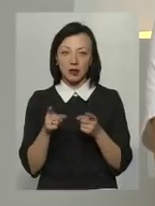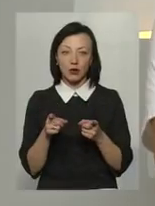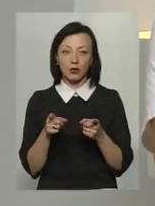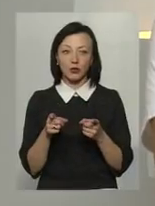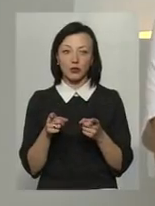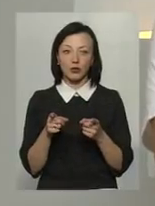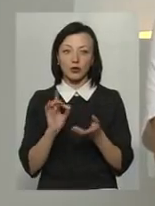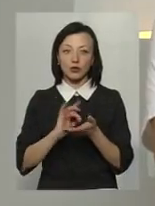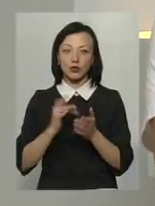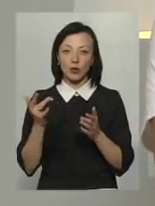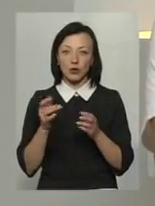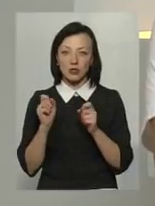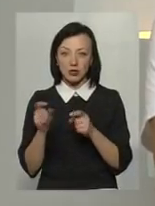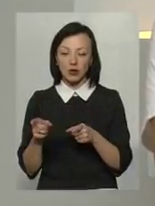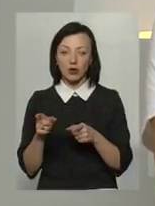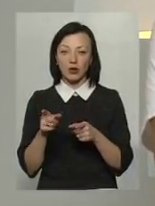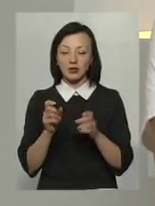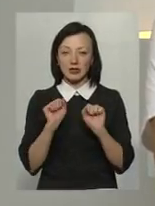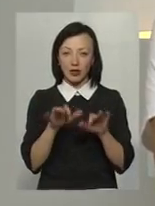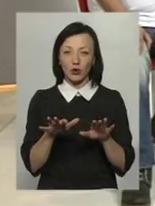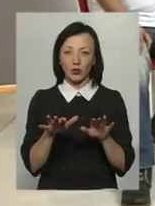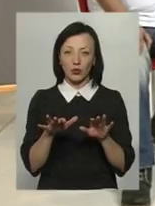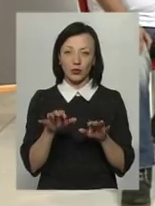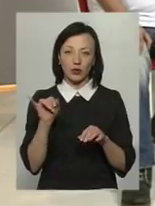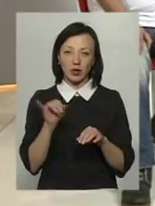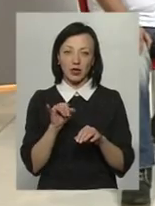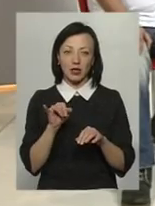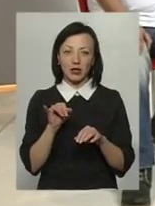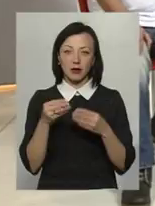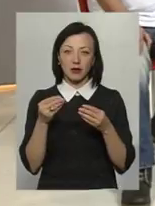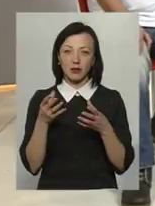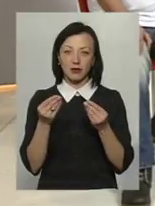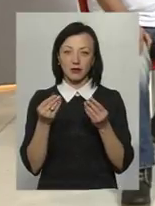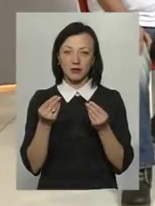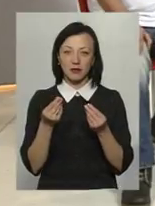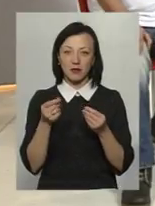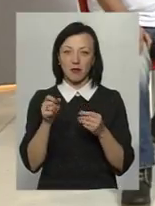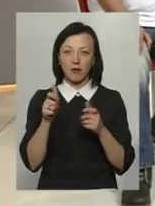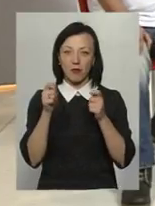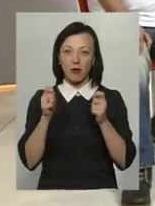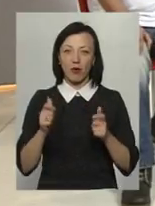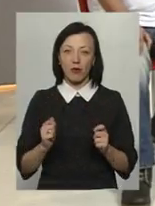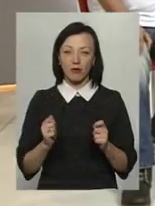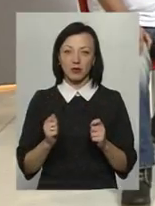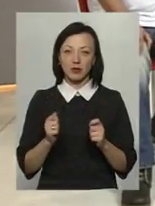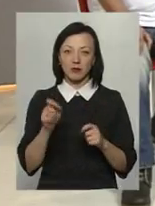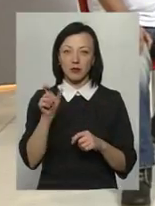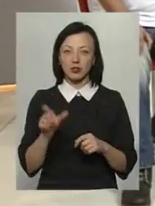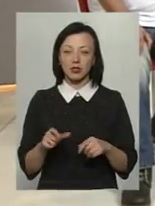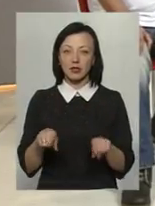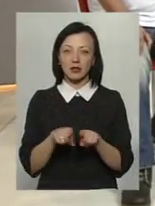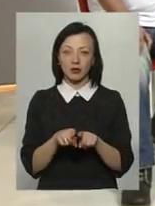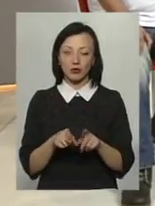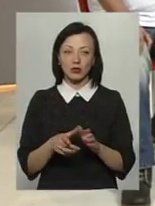скло здаю, і бляшані ці такі упаковочки, пляшки теж здаю.